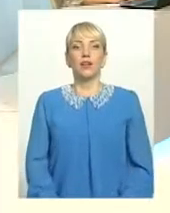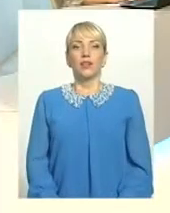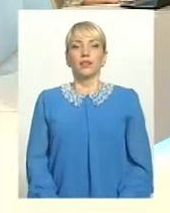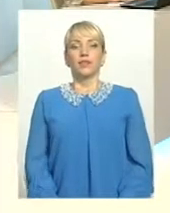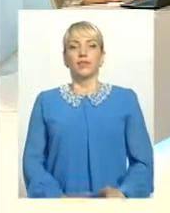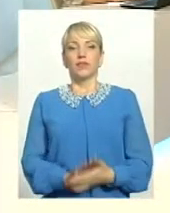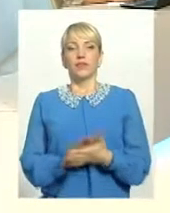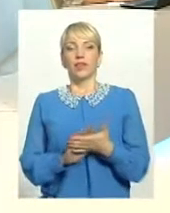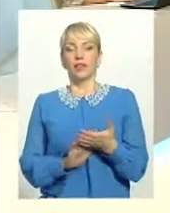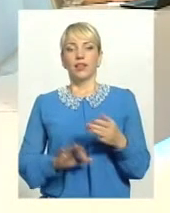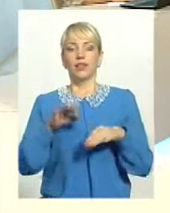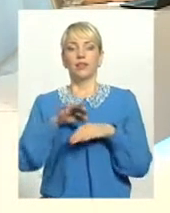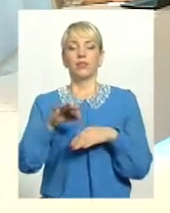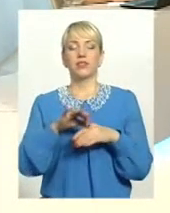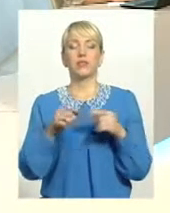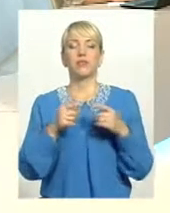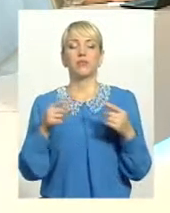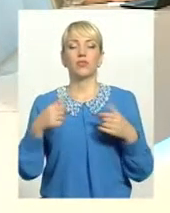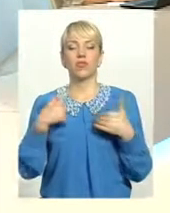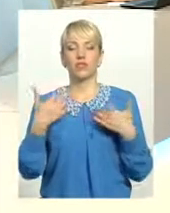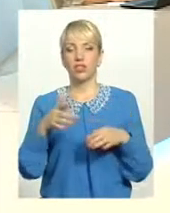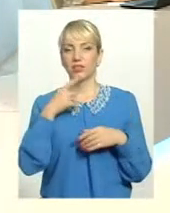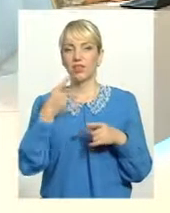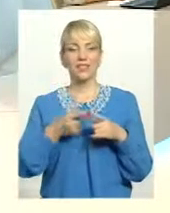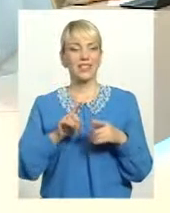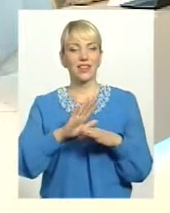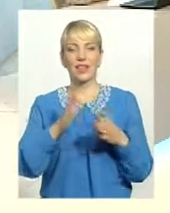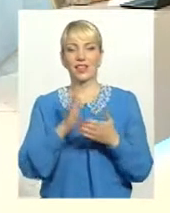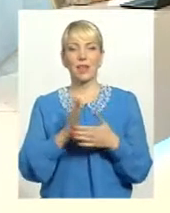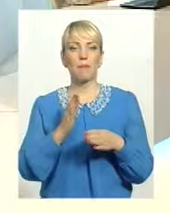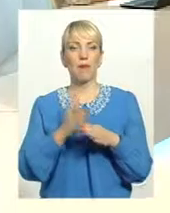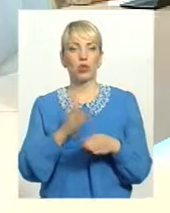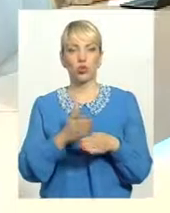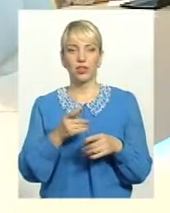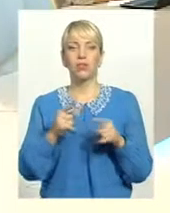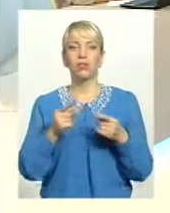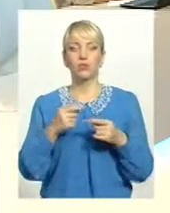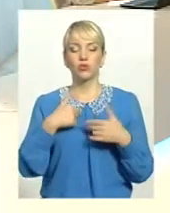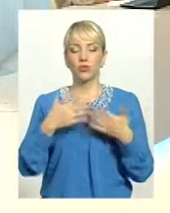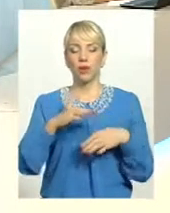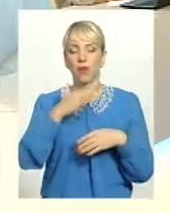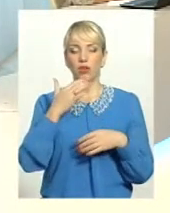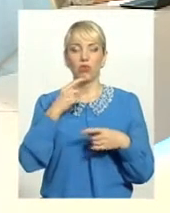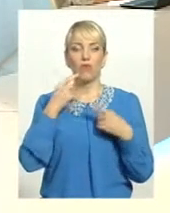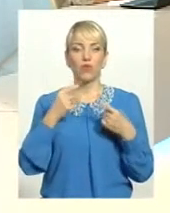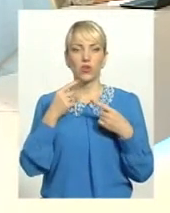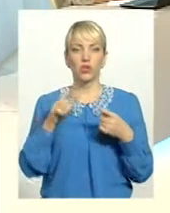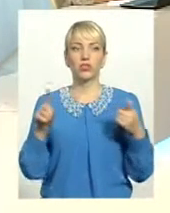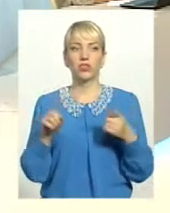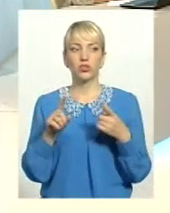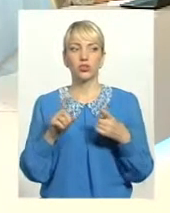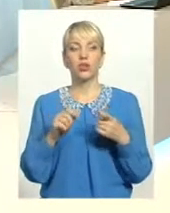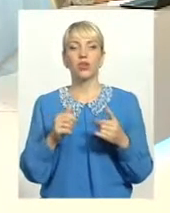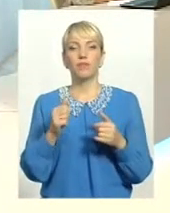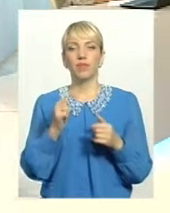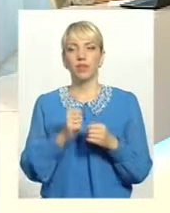далі, репресивні методи, я вже казав, це не методи, тому що давно вже говорилося, що біля кожного